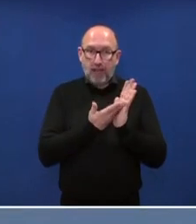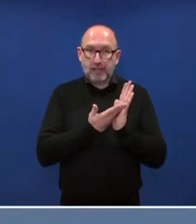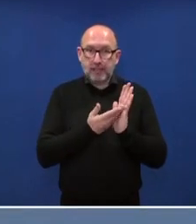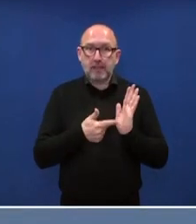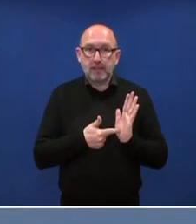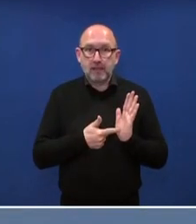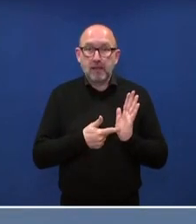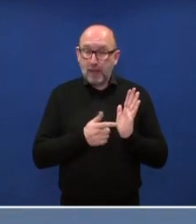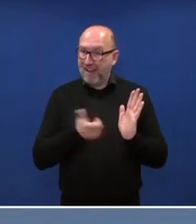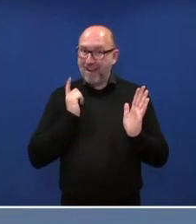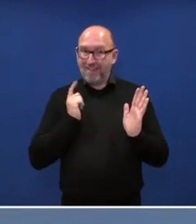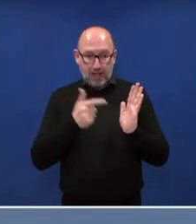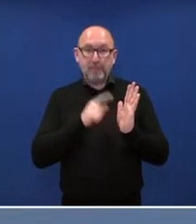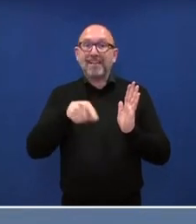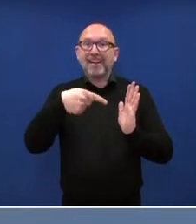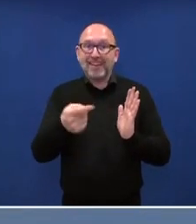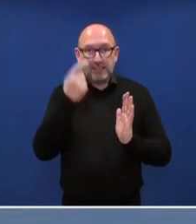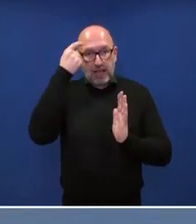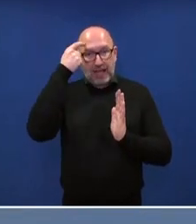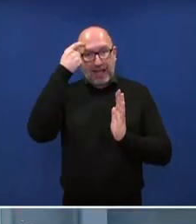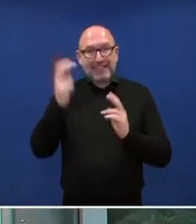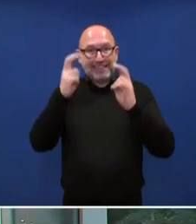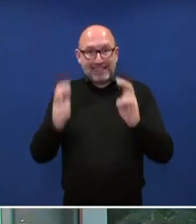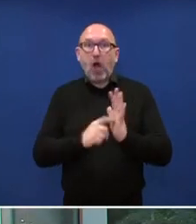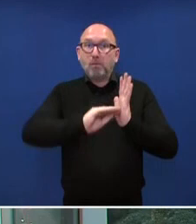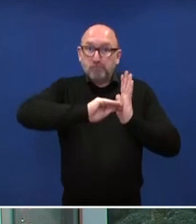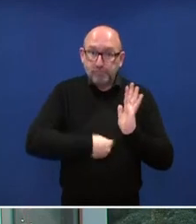dass wenigstens dieser bei der nächsten Ratssitzung unterschrieben wird?